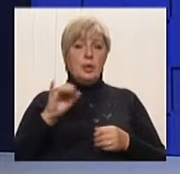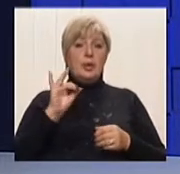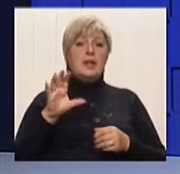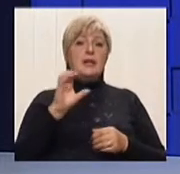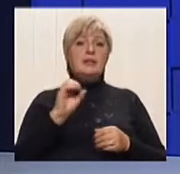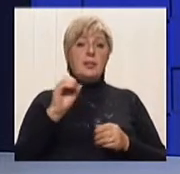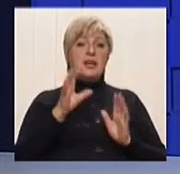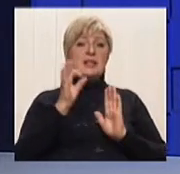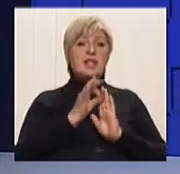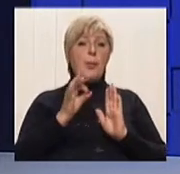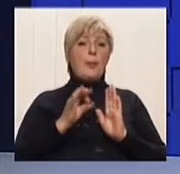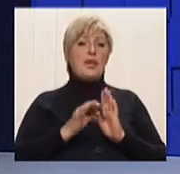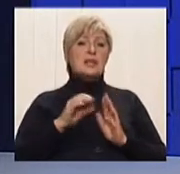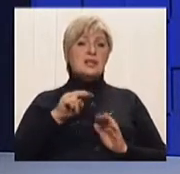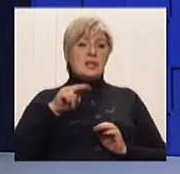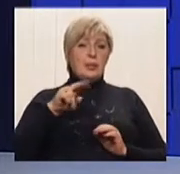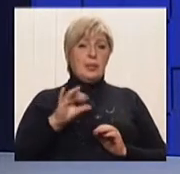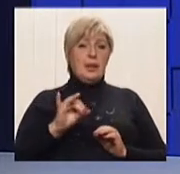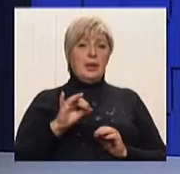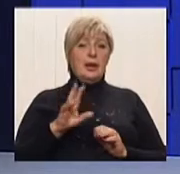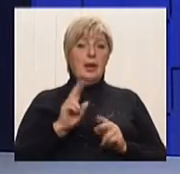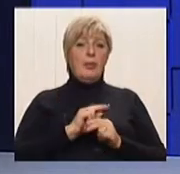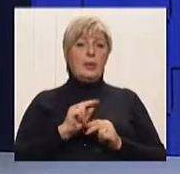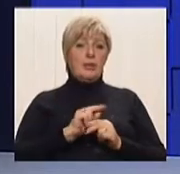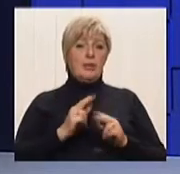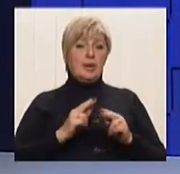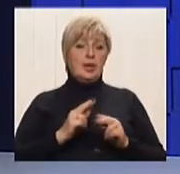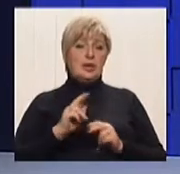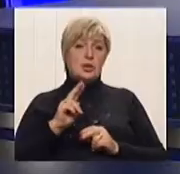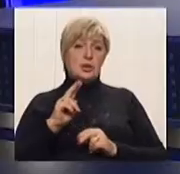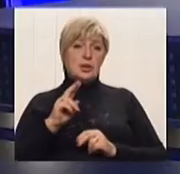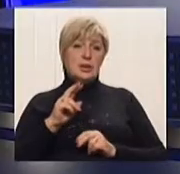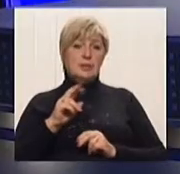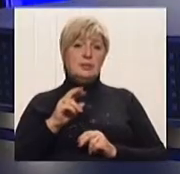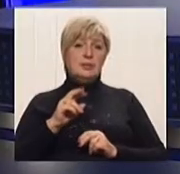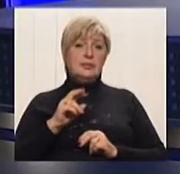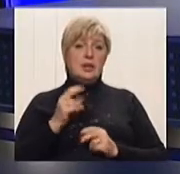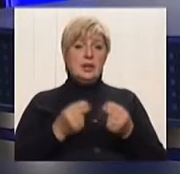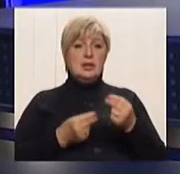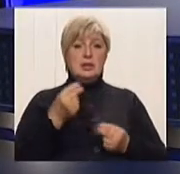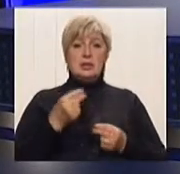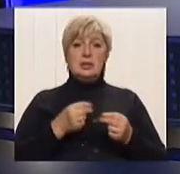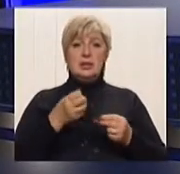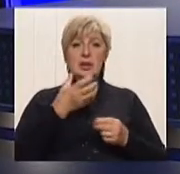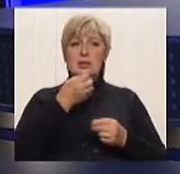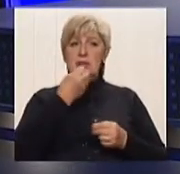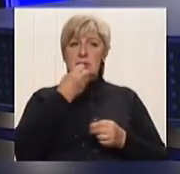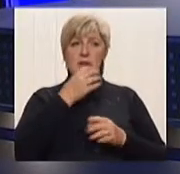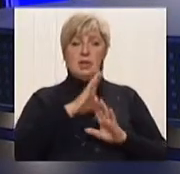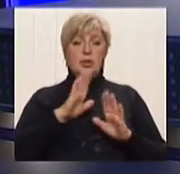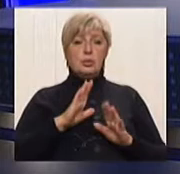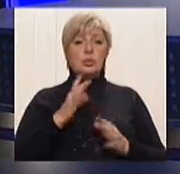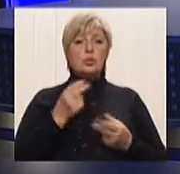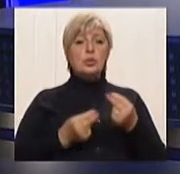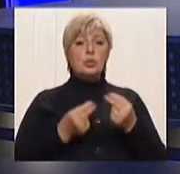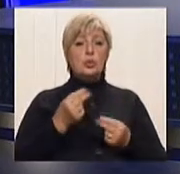профилактичні, ну, 2014 році, коли, зіграли нехорошу роль. Зіграли в тому